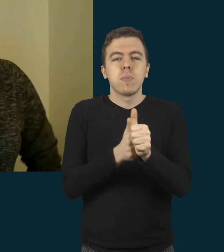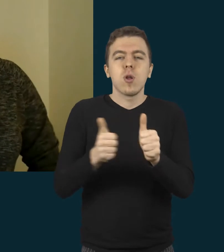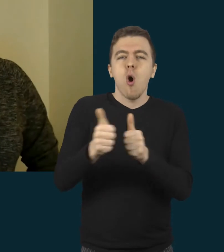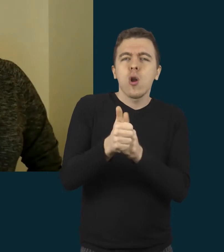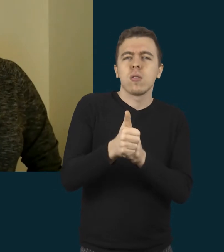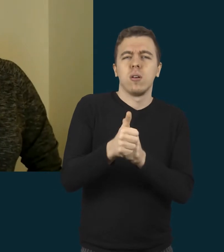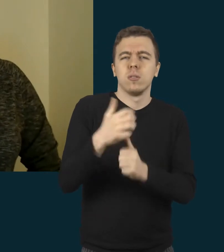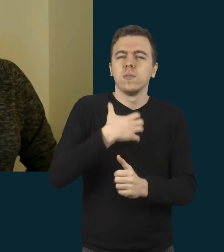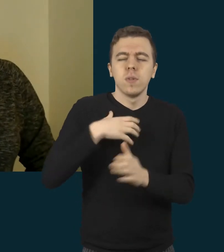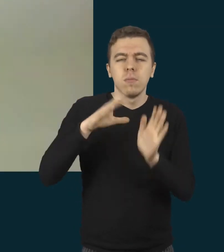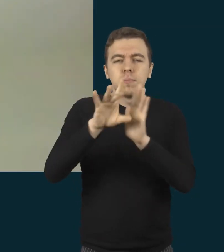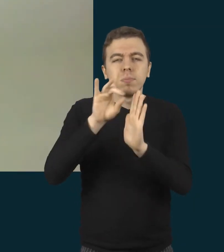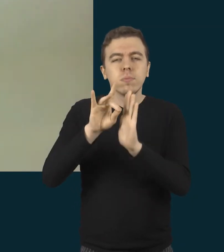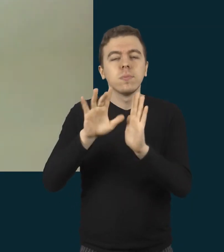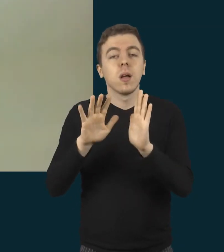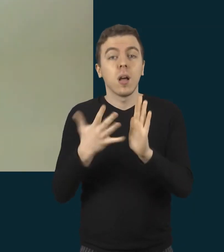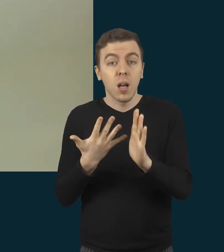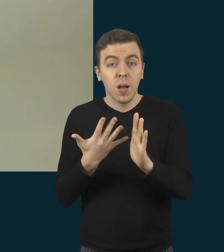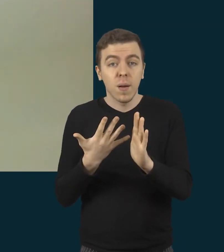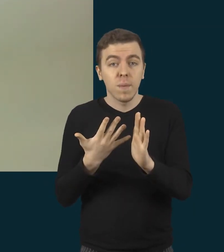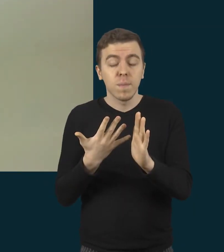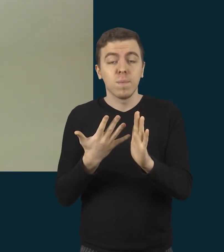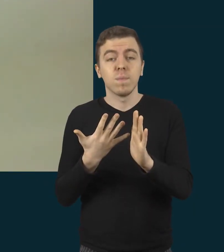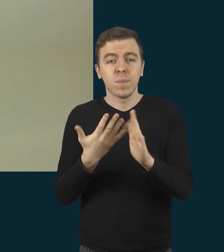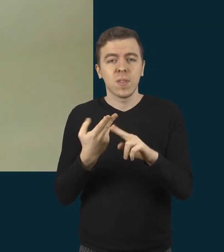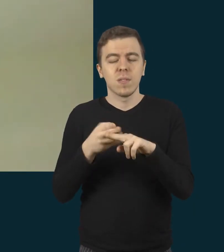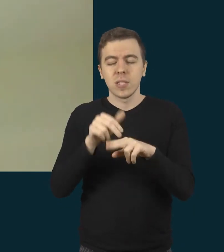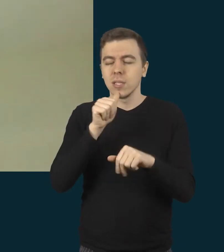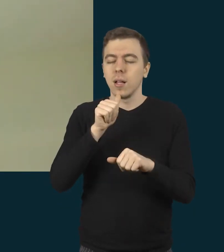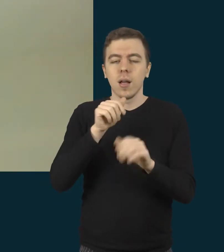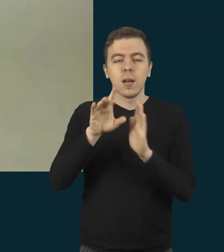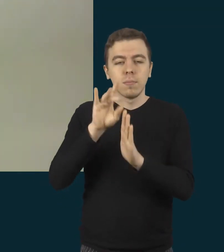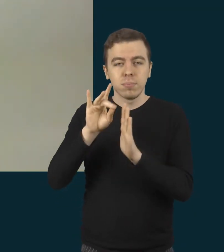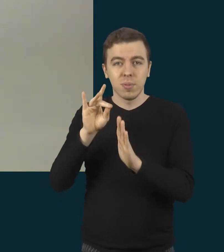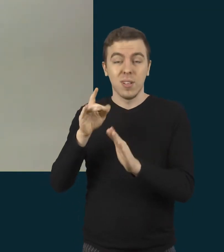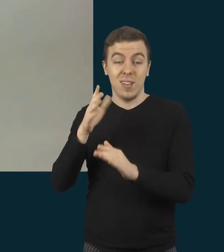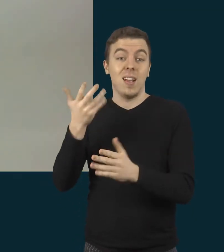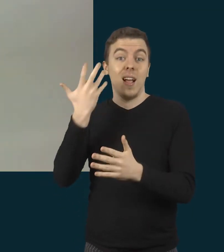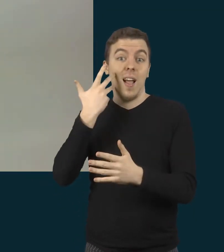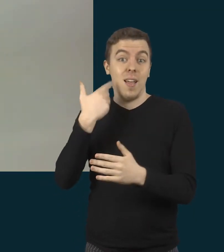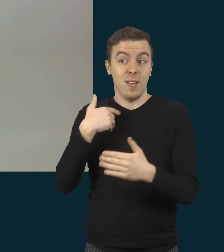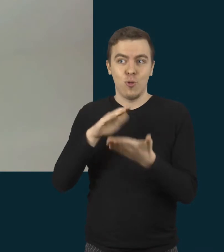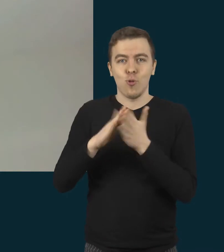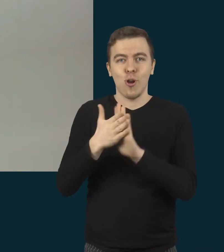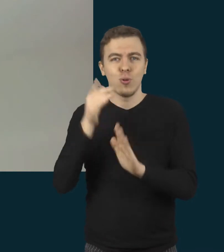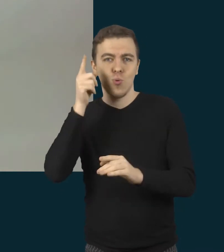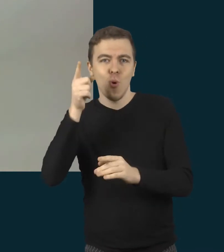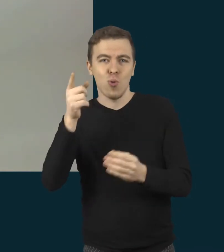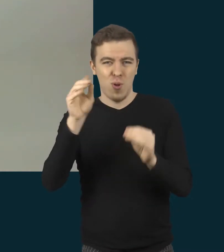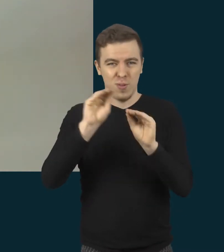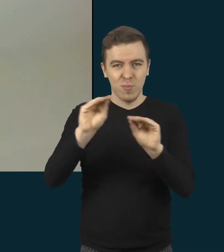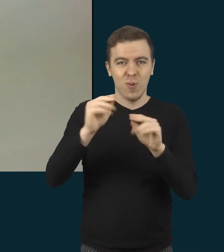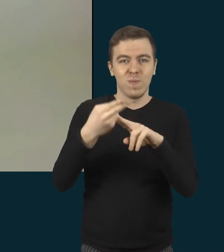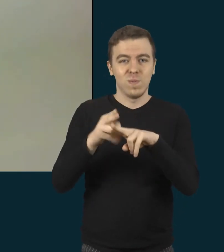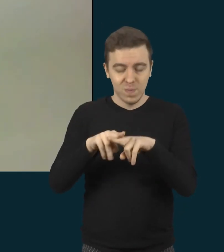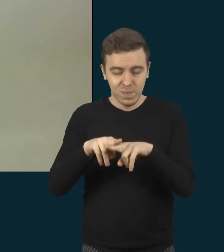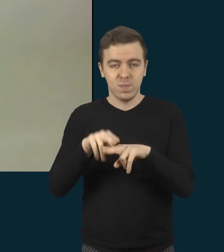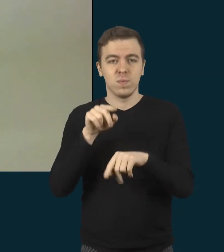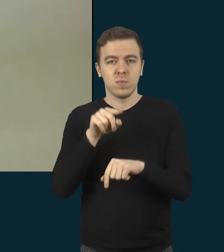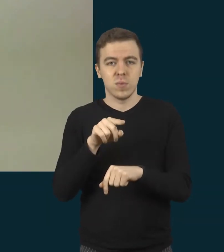kuriant tą nuotolinio mokymo procesą, tai mes